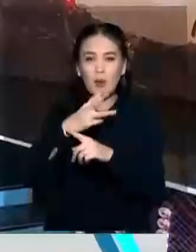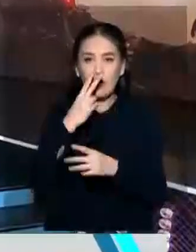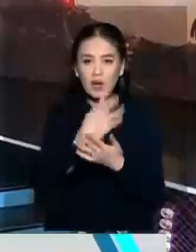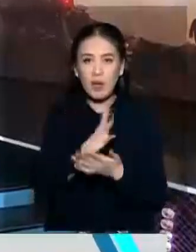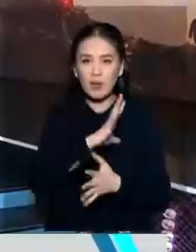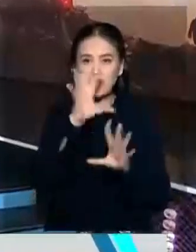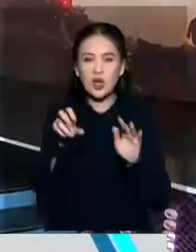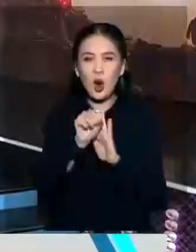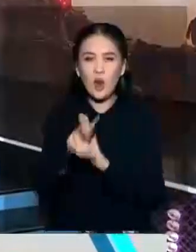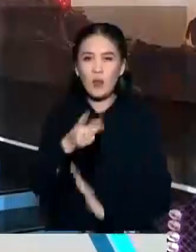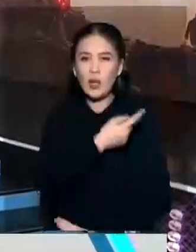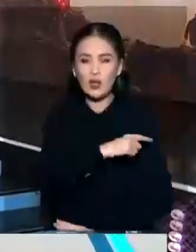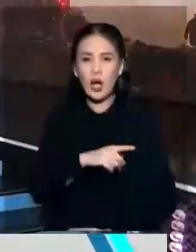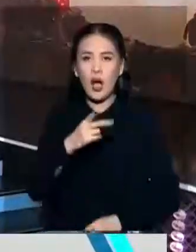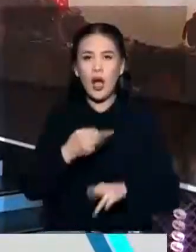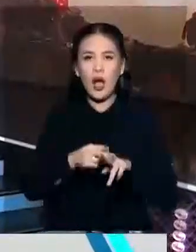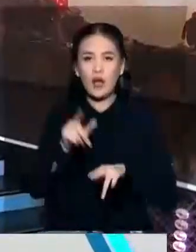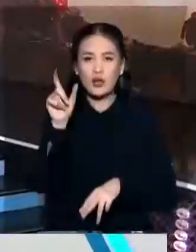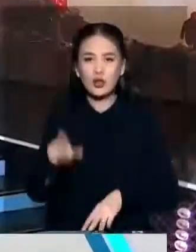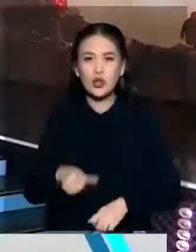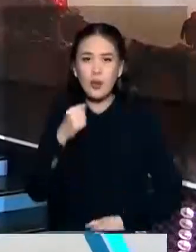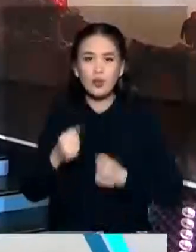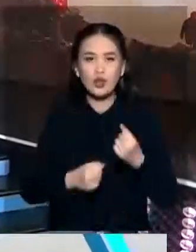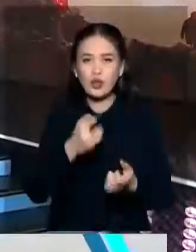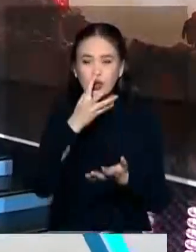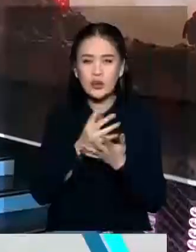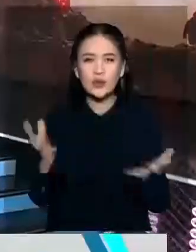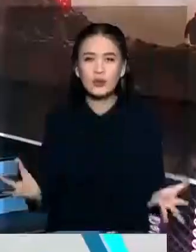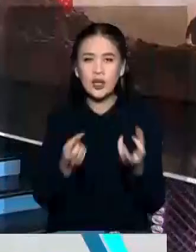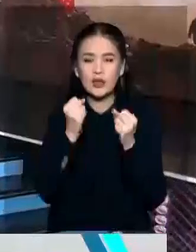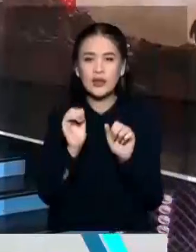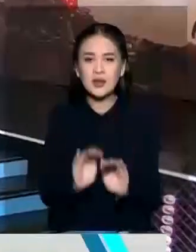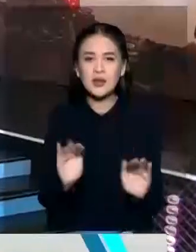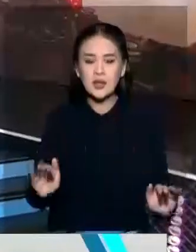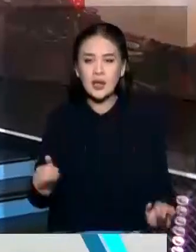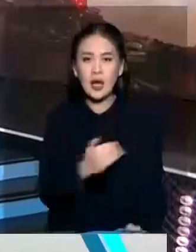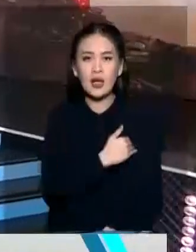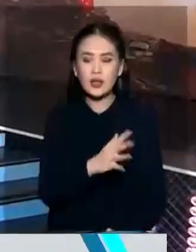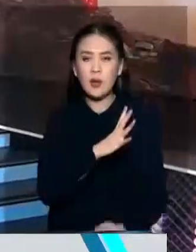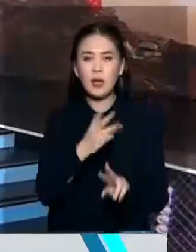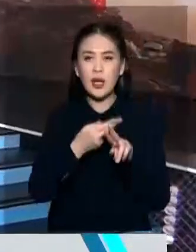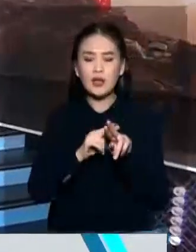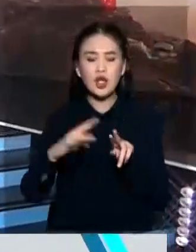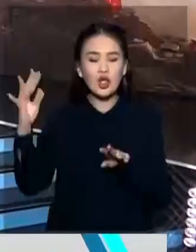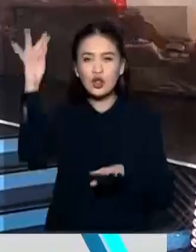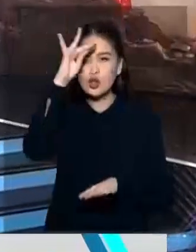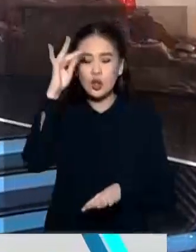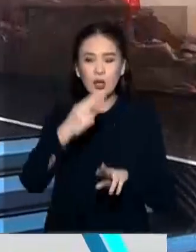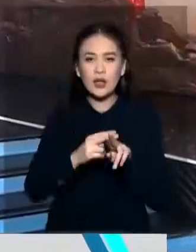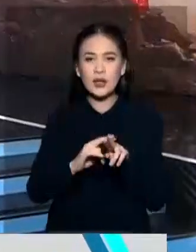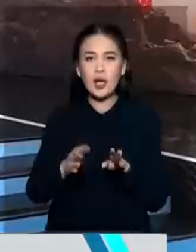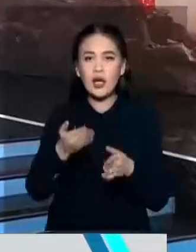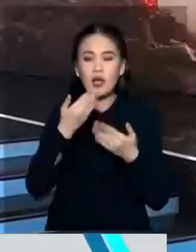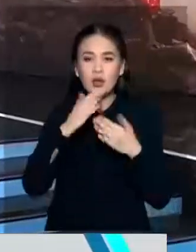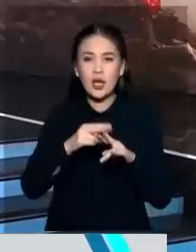сбегают с больницы, а она бежит в свое отделение, чтобы спасти детей. Это просто история невероятная.